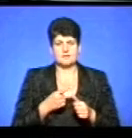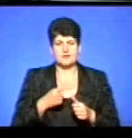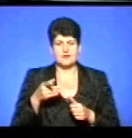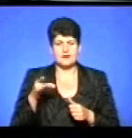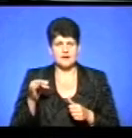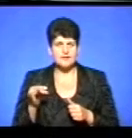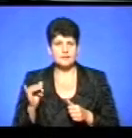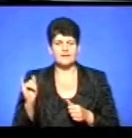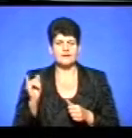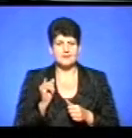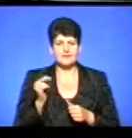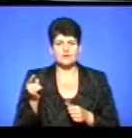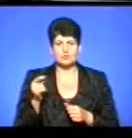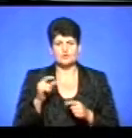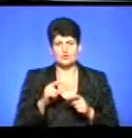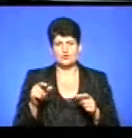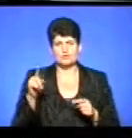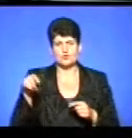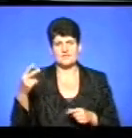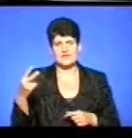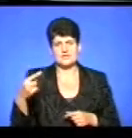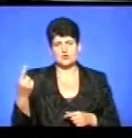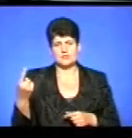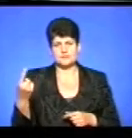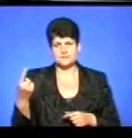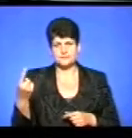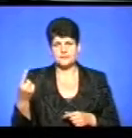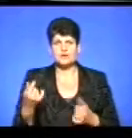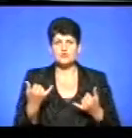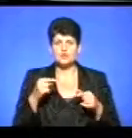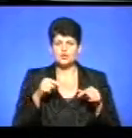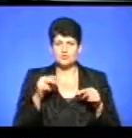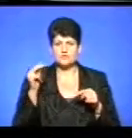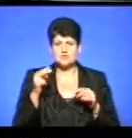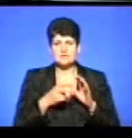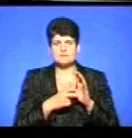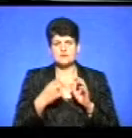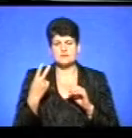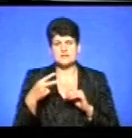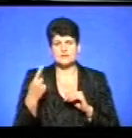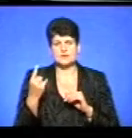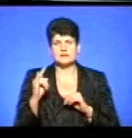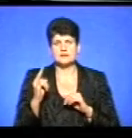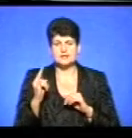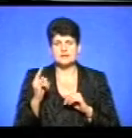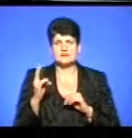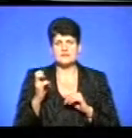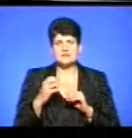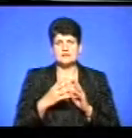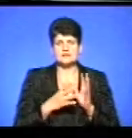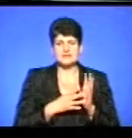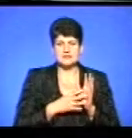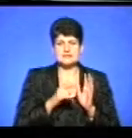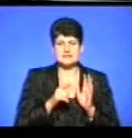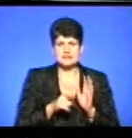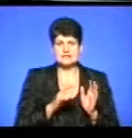Герети та Тернопільської загальноосвітньої школи номер 21. Сьогодні тут навчається 721 учень. 219 з